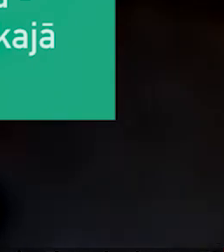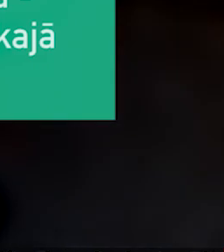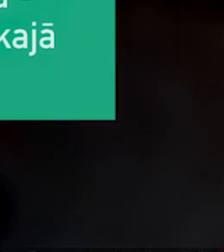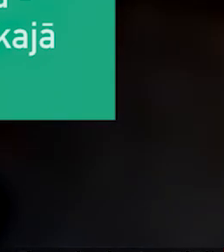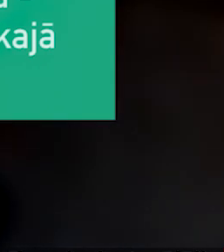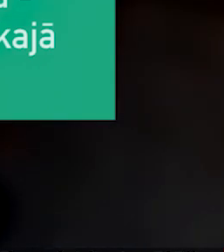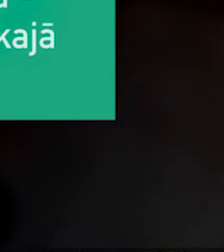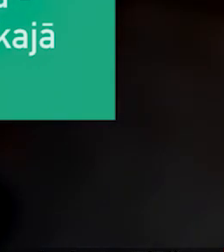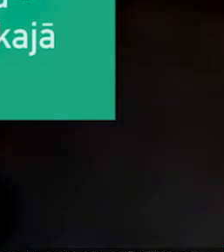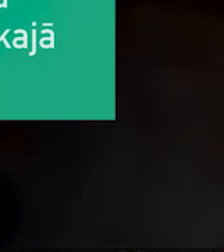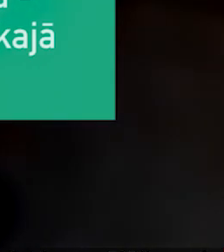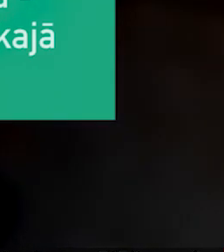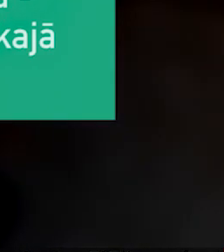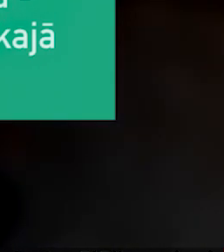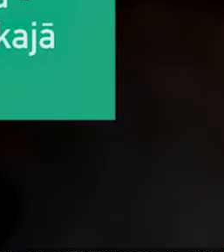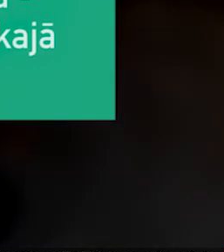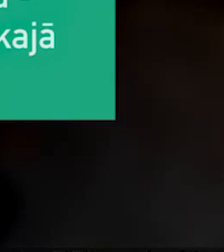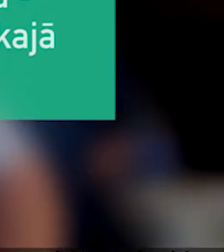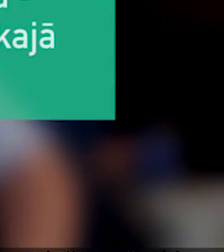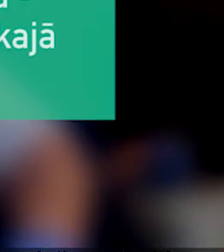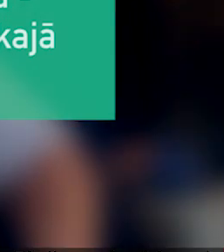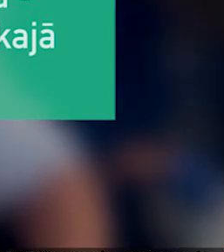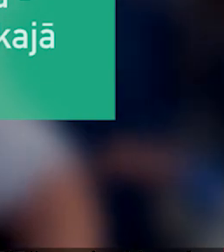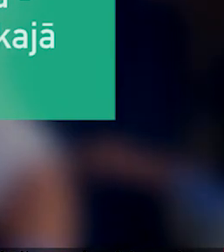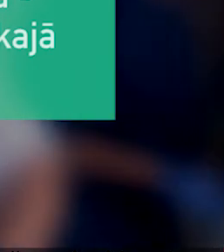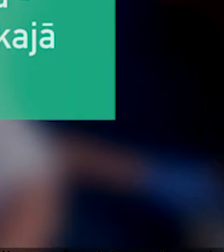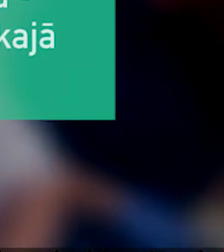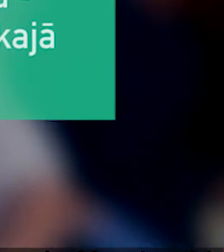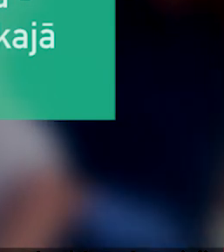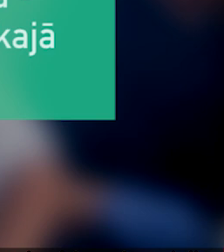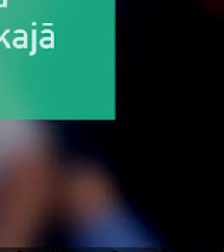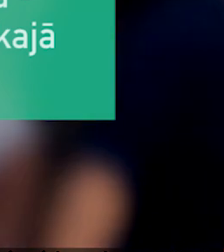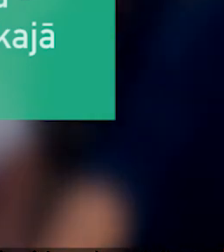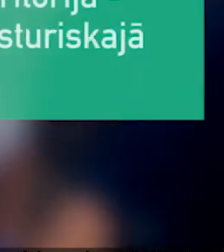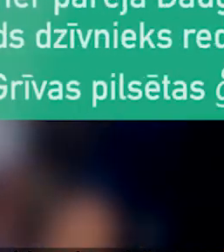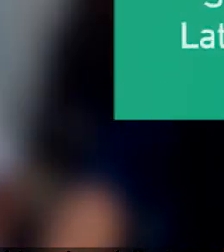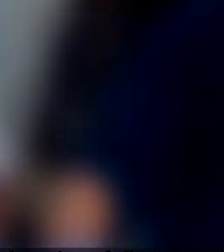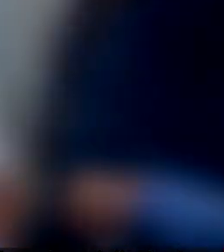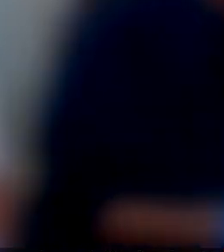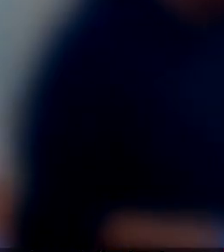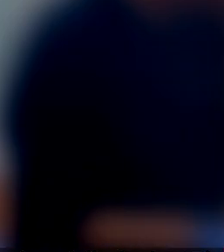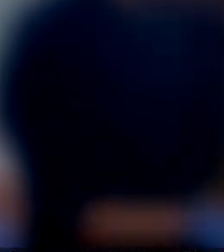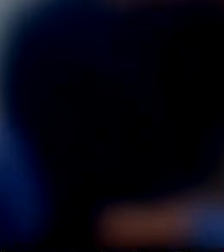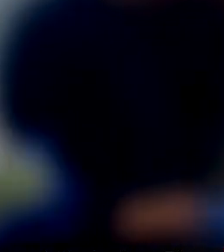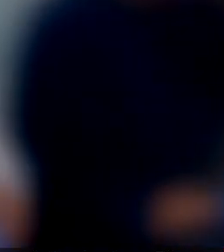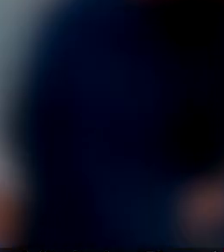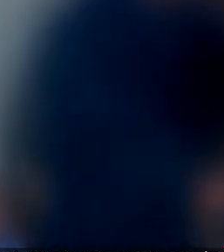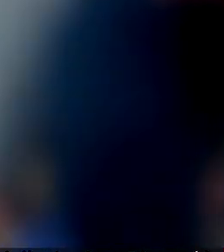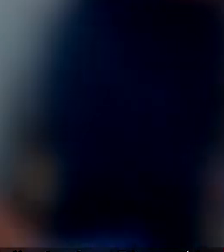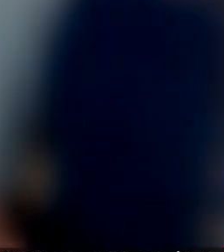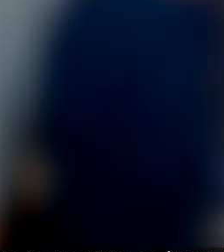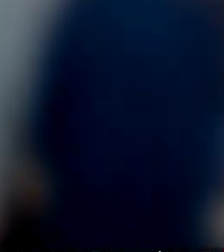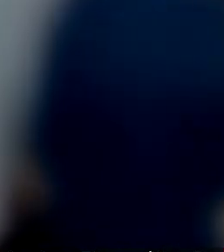pārējā Daugavpils teritoriju Latgalē. Kāds dzīvnieks redzams vēsturiskajā Grīvas pilsētas ģērbonī? Lauva,